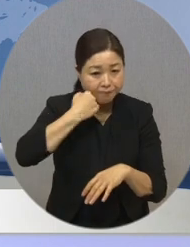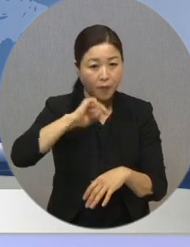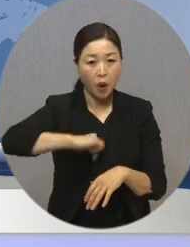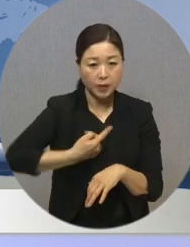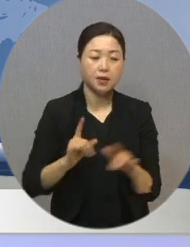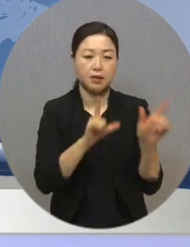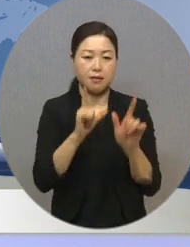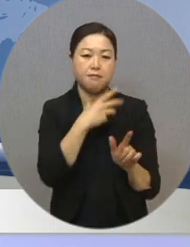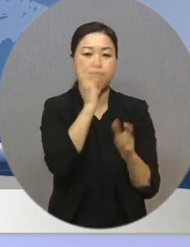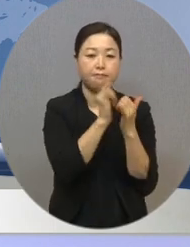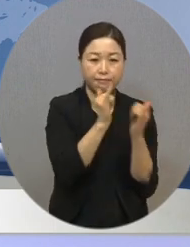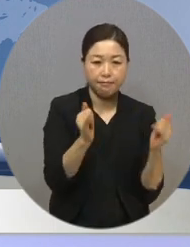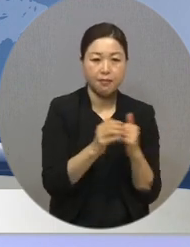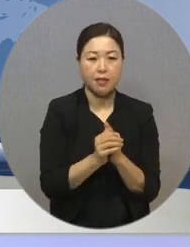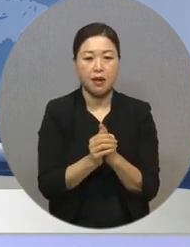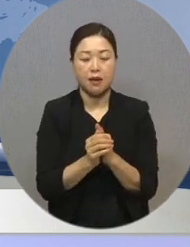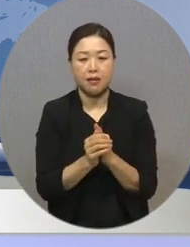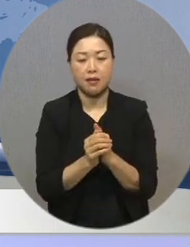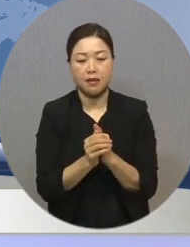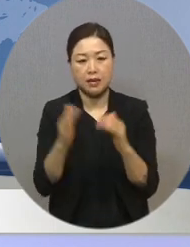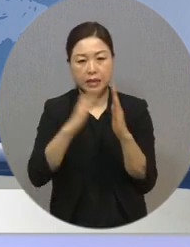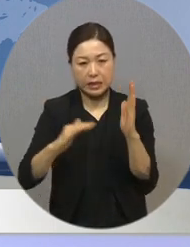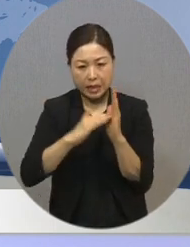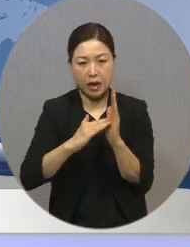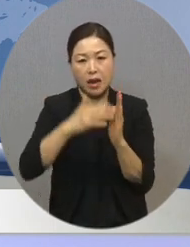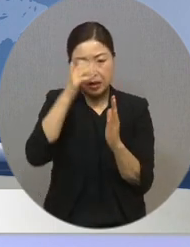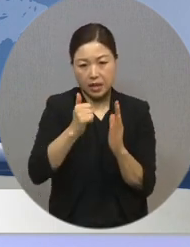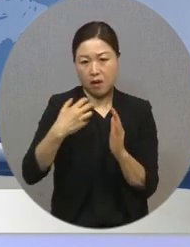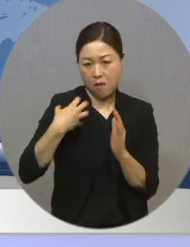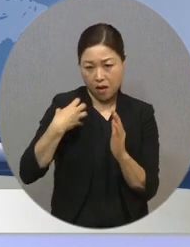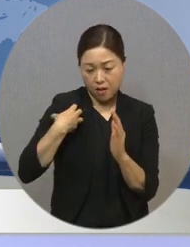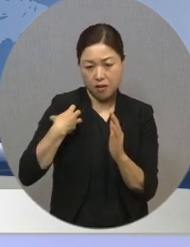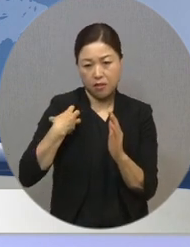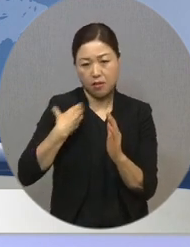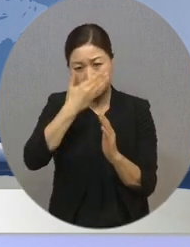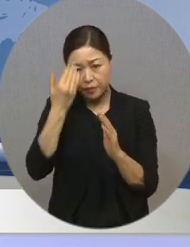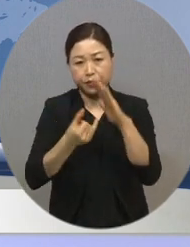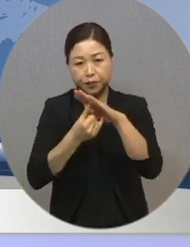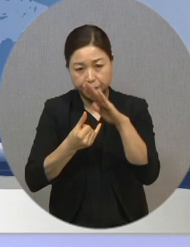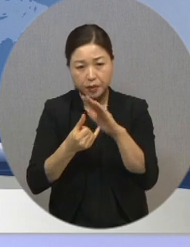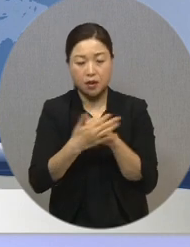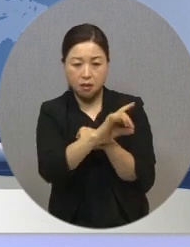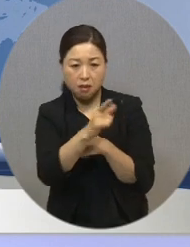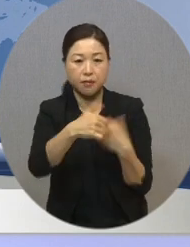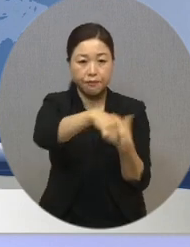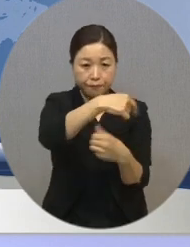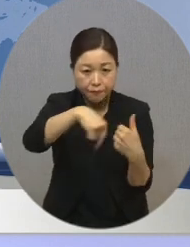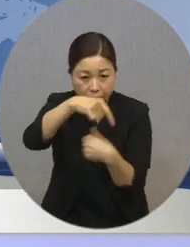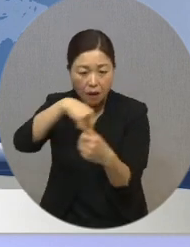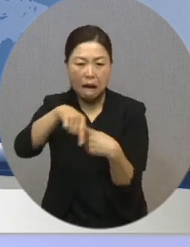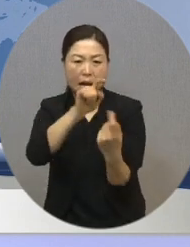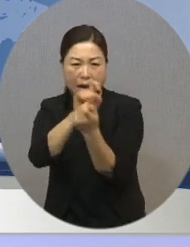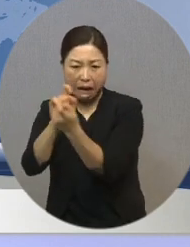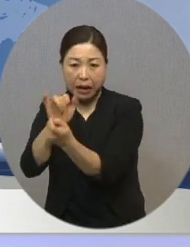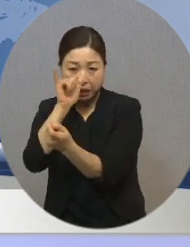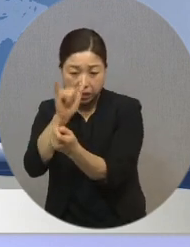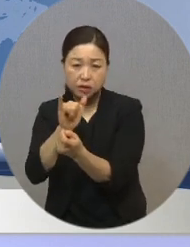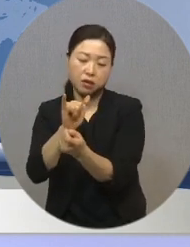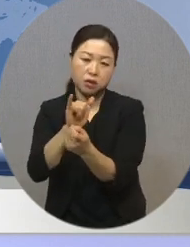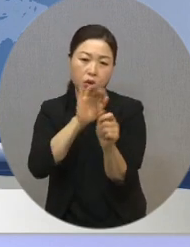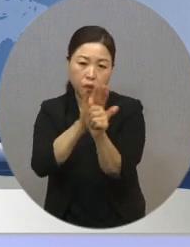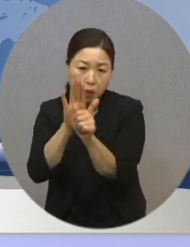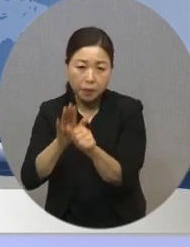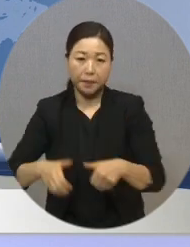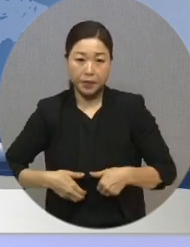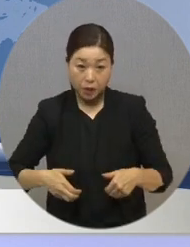지내는 어르신, 가장의 역할을 해야 하는 아이들, 다양한 환경과 상황에 놓여 도움이 필요한 우리